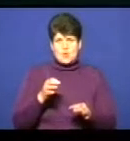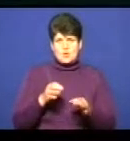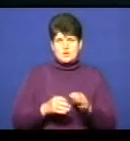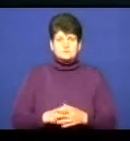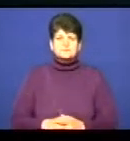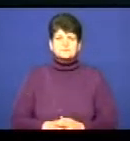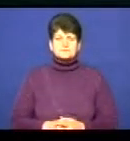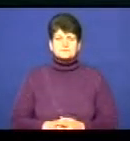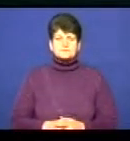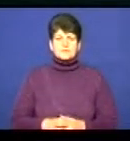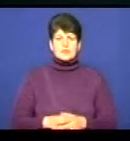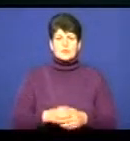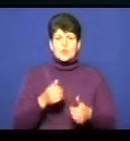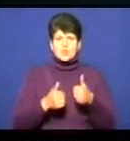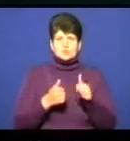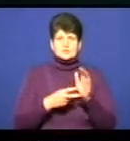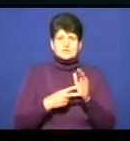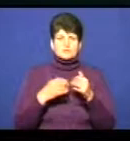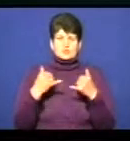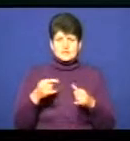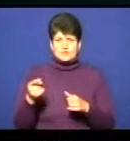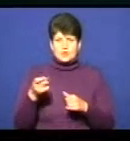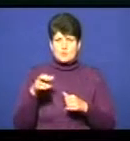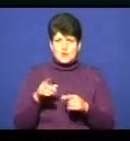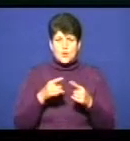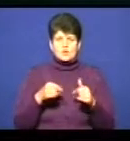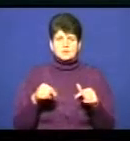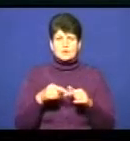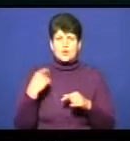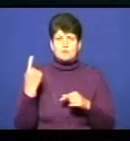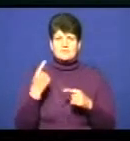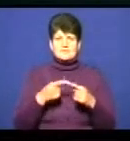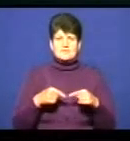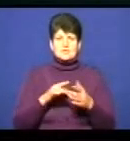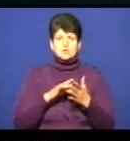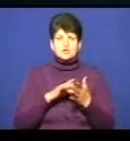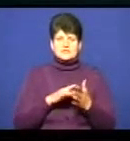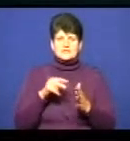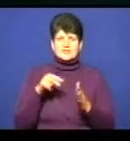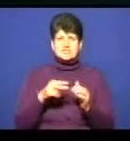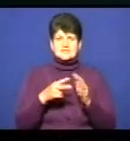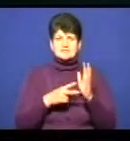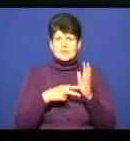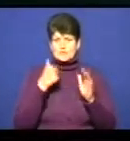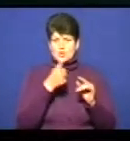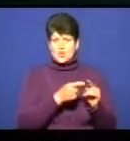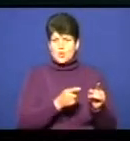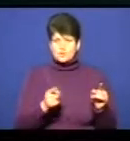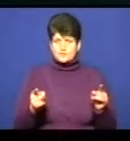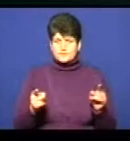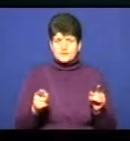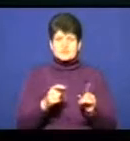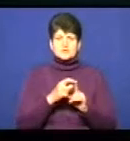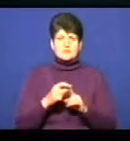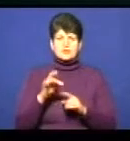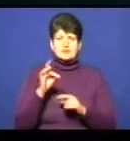Зазначу, конкурс «Сім чудес Тернопілля» організовує обласний відділ туризму з 2017 року. За словами